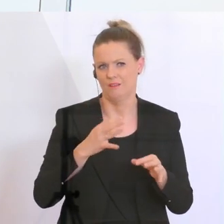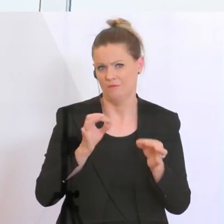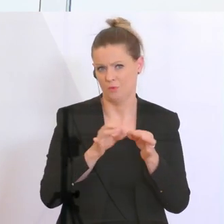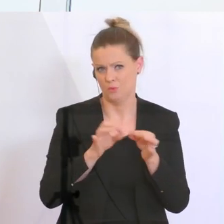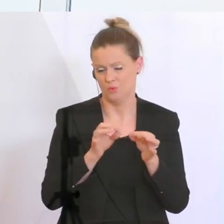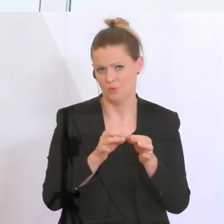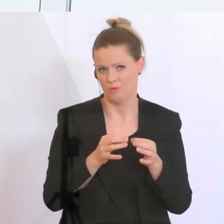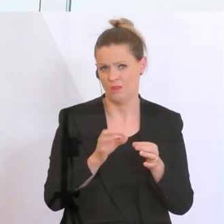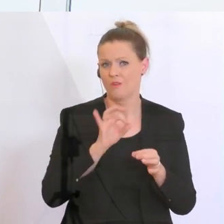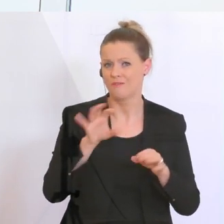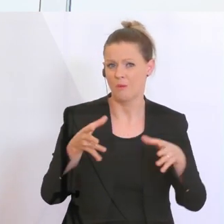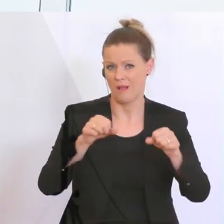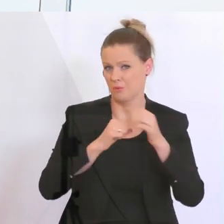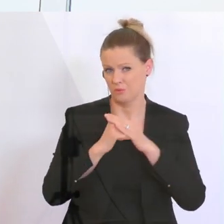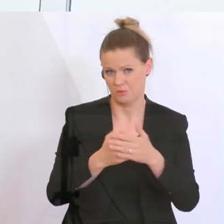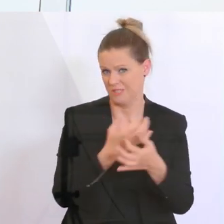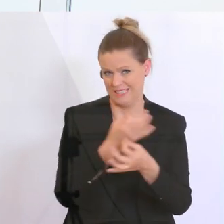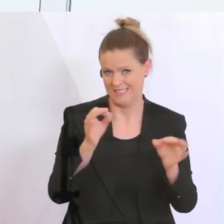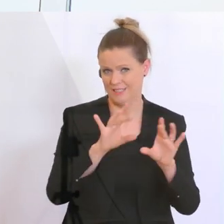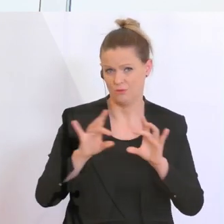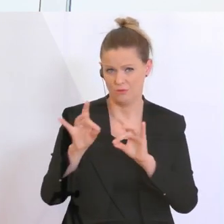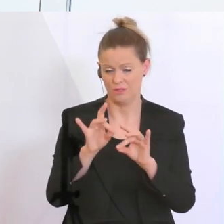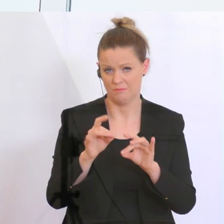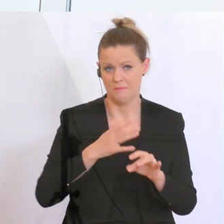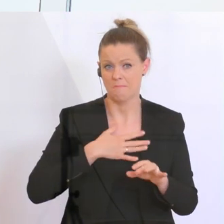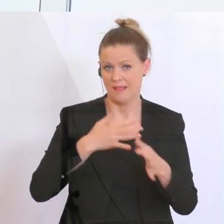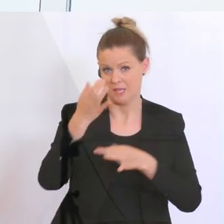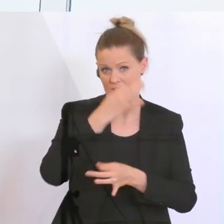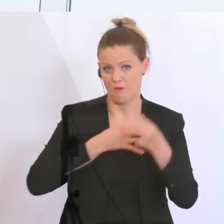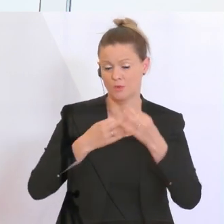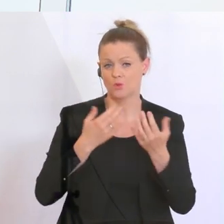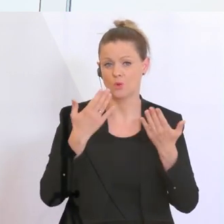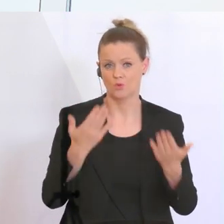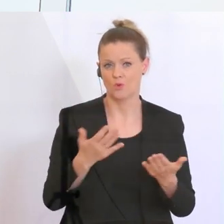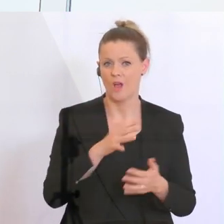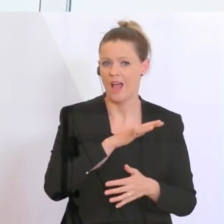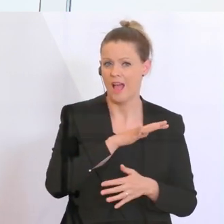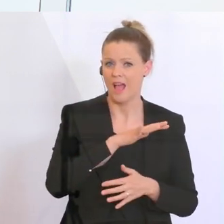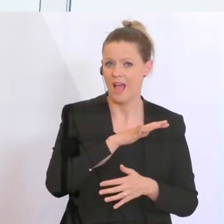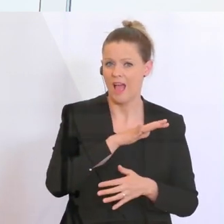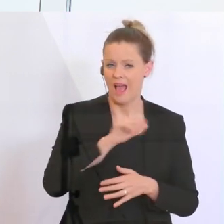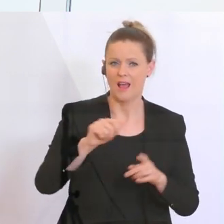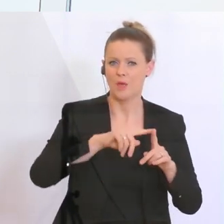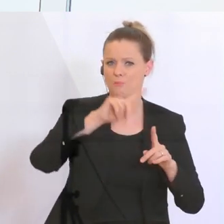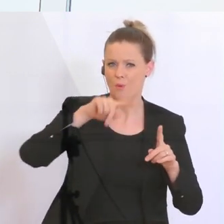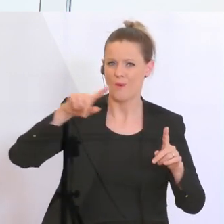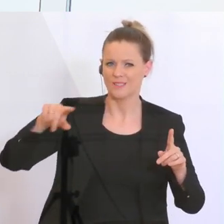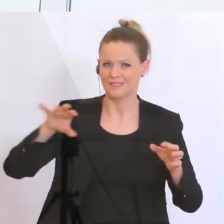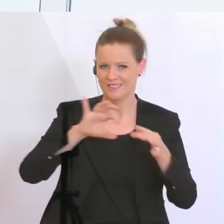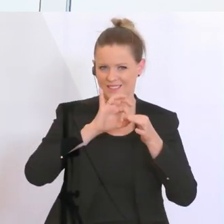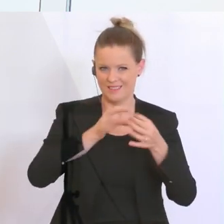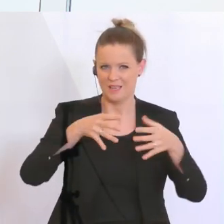zu tun. Soweit ich informiert bin, haben alle börsennotierten Banken